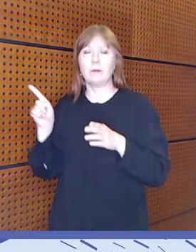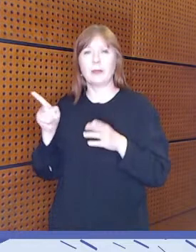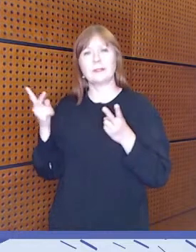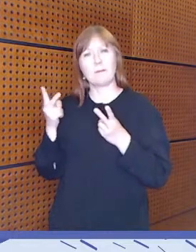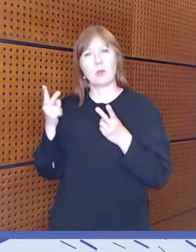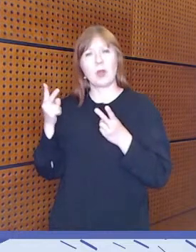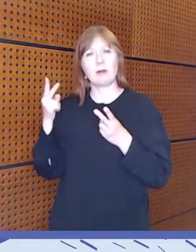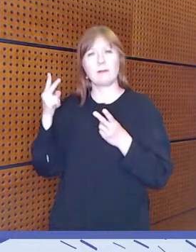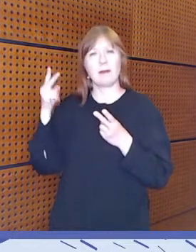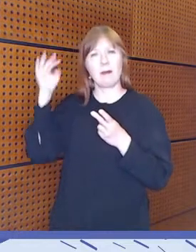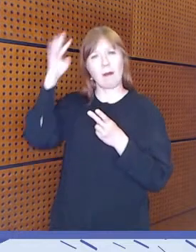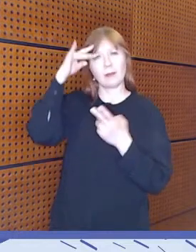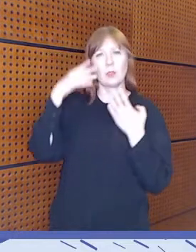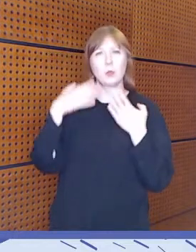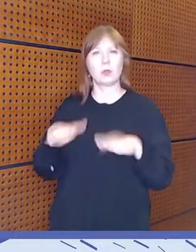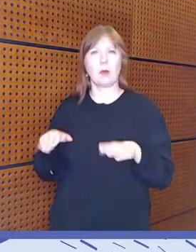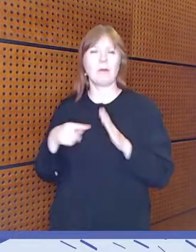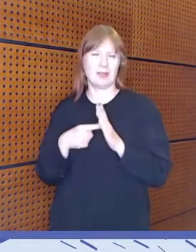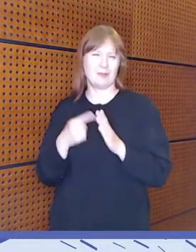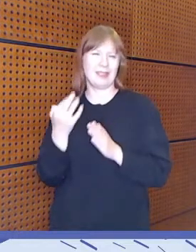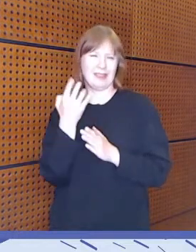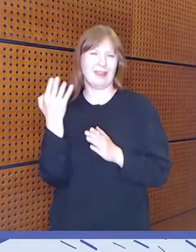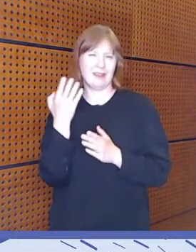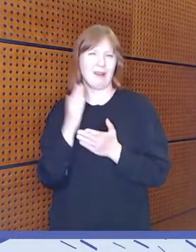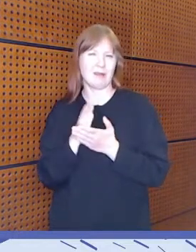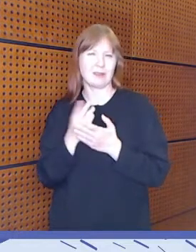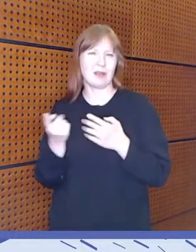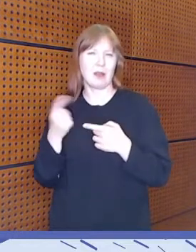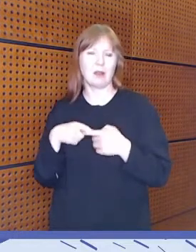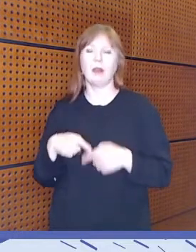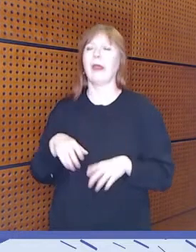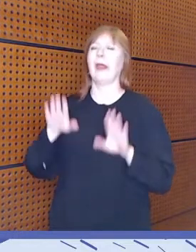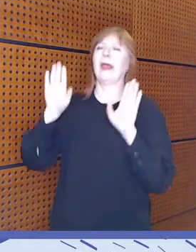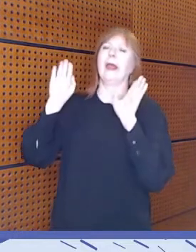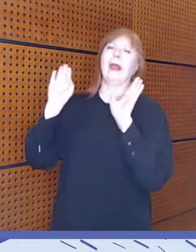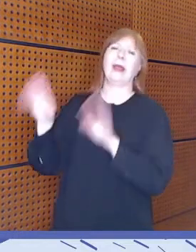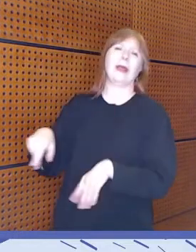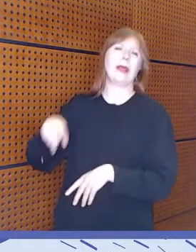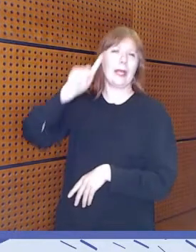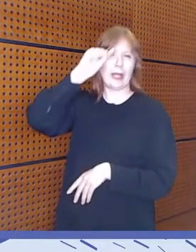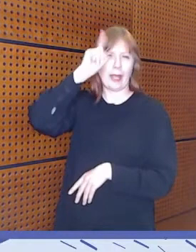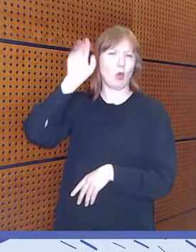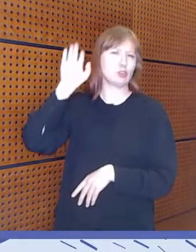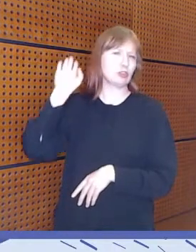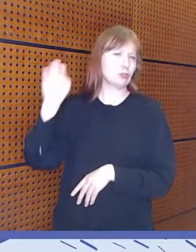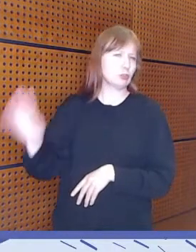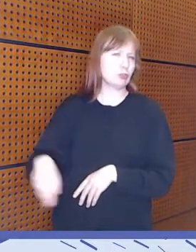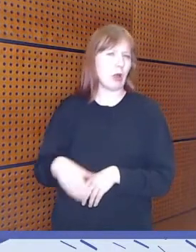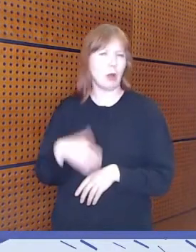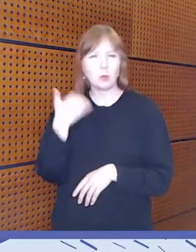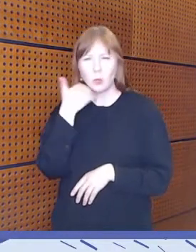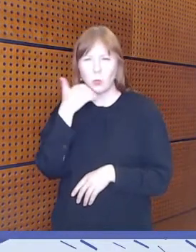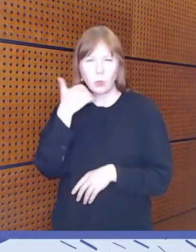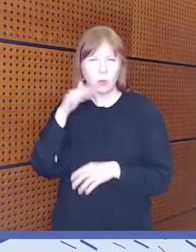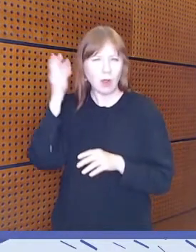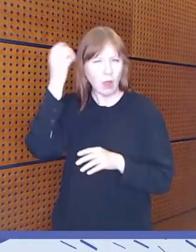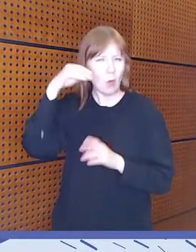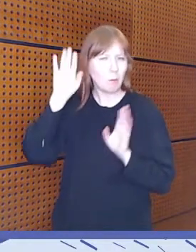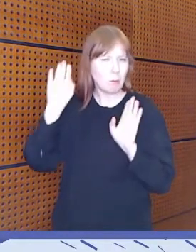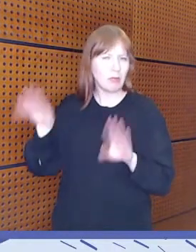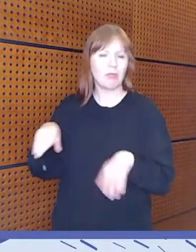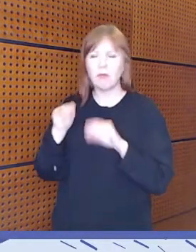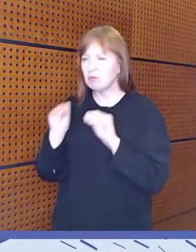etenkin digitaalisten medioiden ja teknologioiden suhteen, että ei ne osaa, ei kannata enää opetella tämmöistä tai